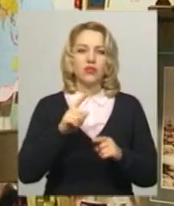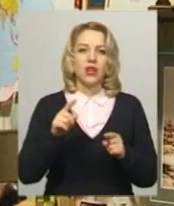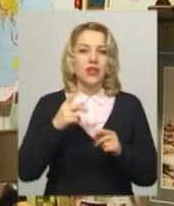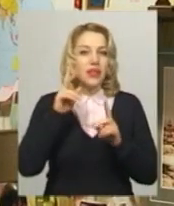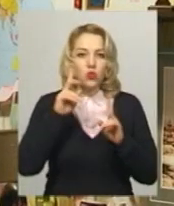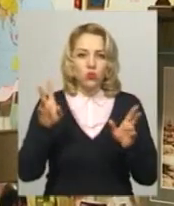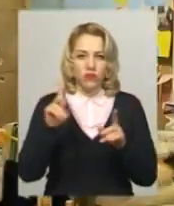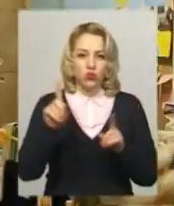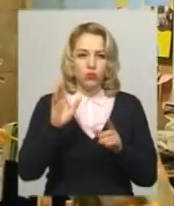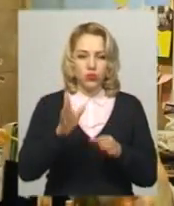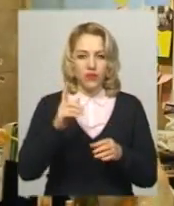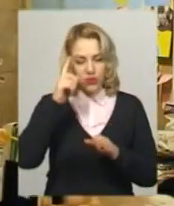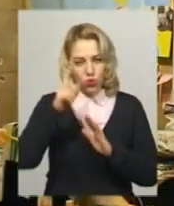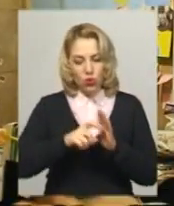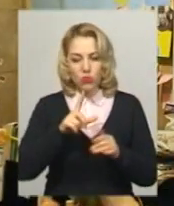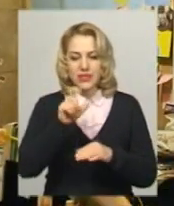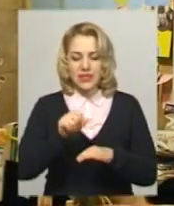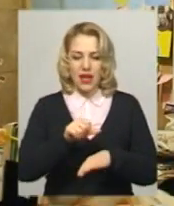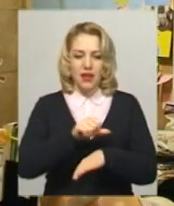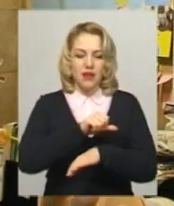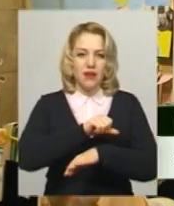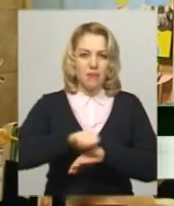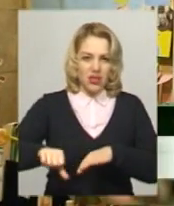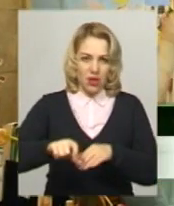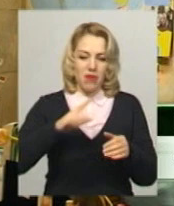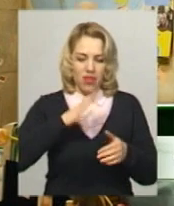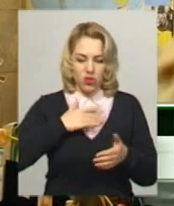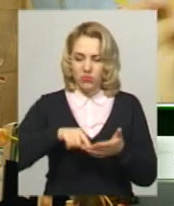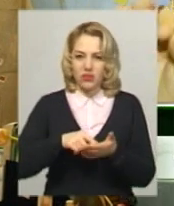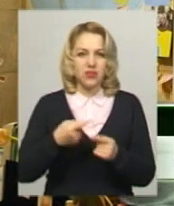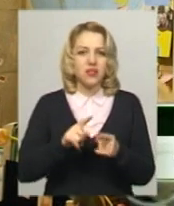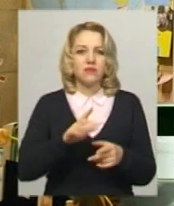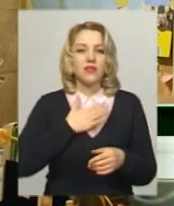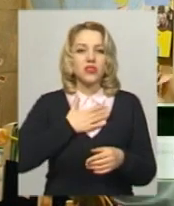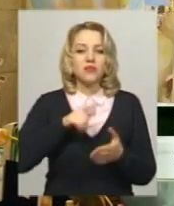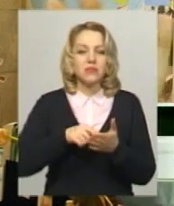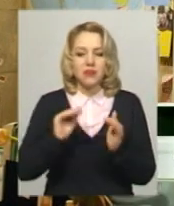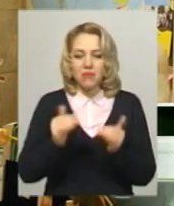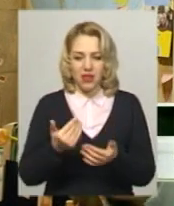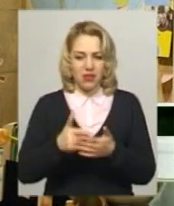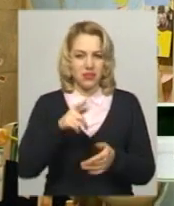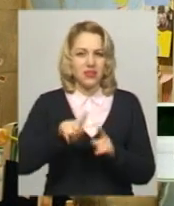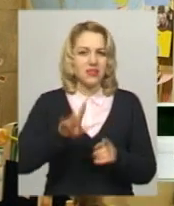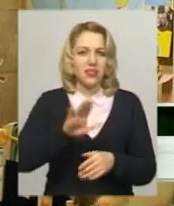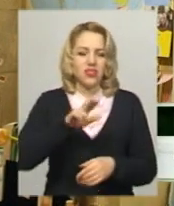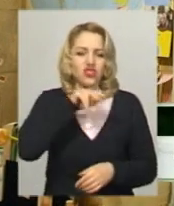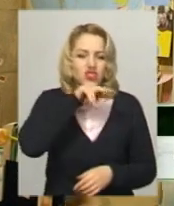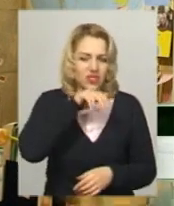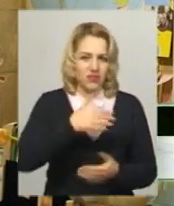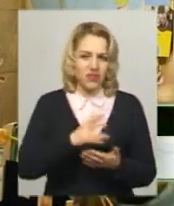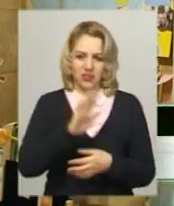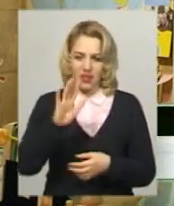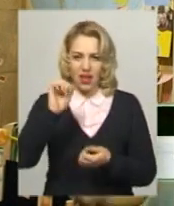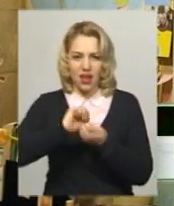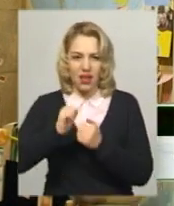відомо за межами міста. В місті, яке не є Чернівцями, Львовом, ненасичено тисячами пам'яток, люди